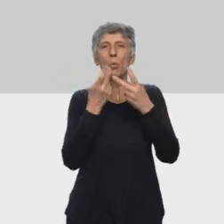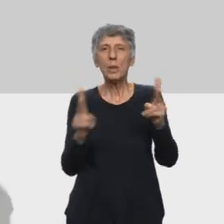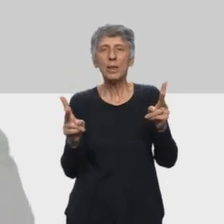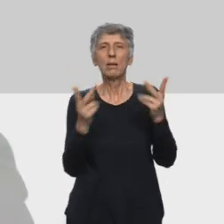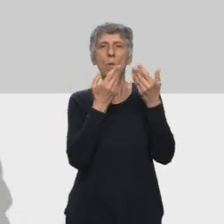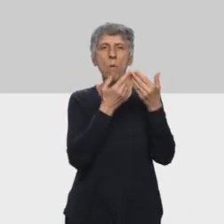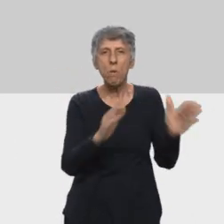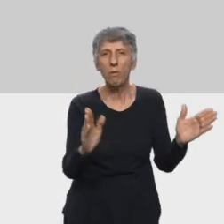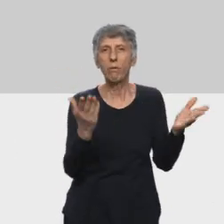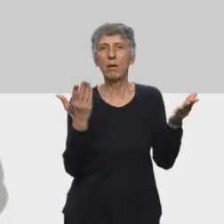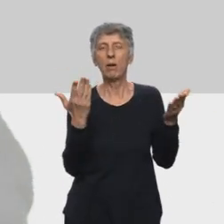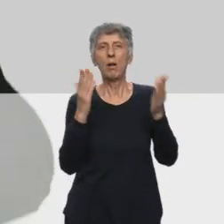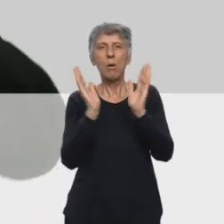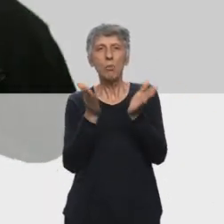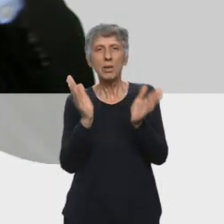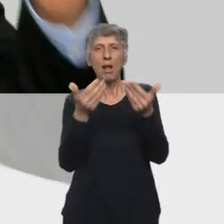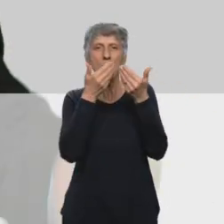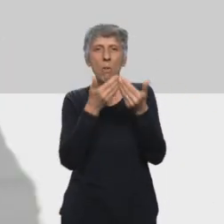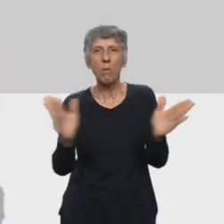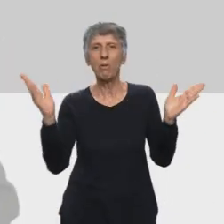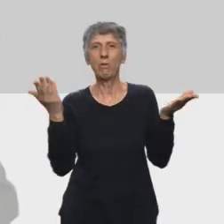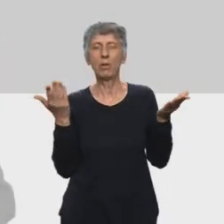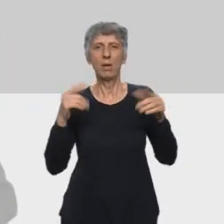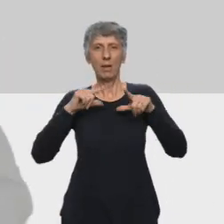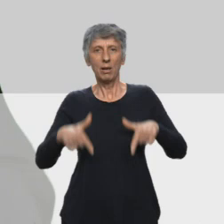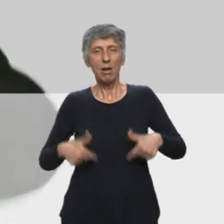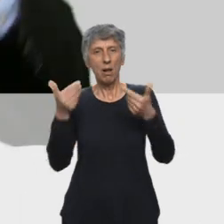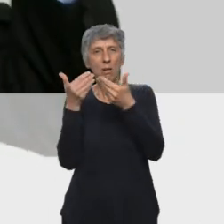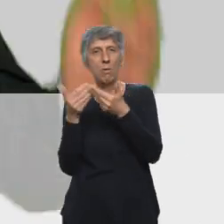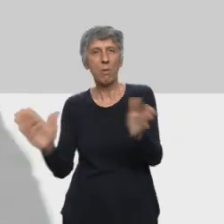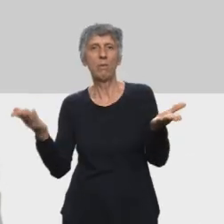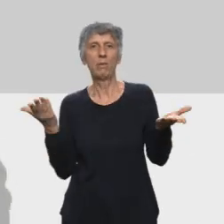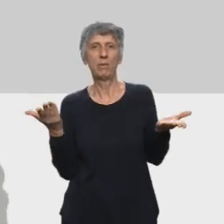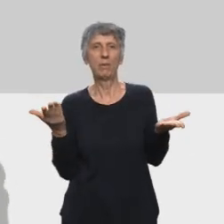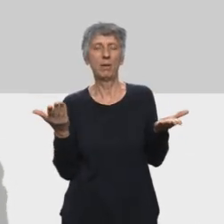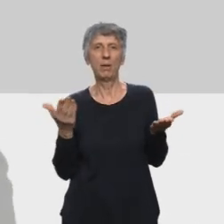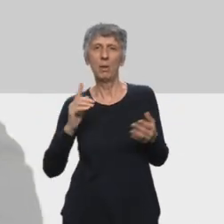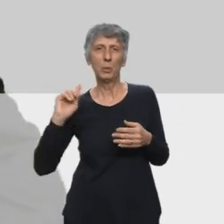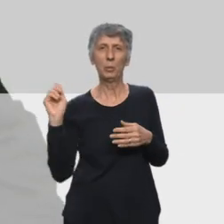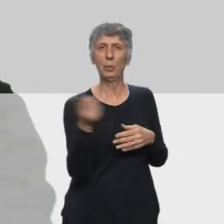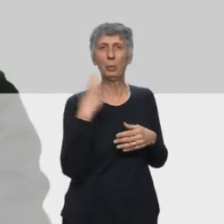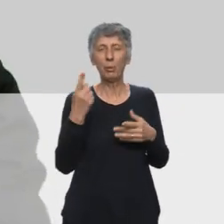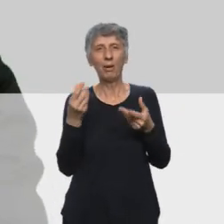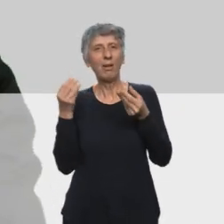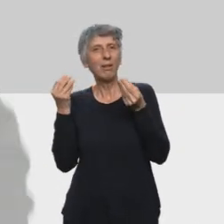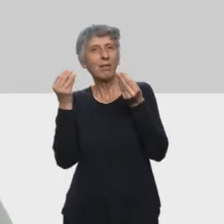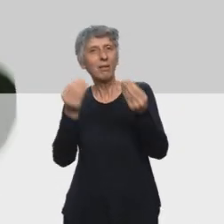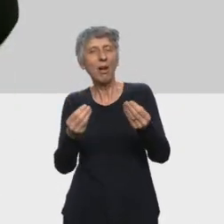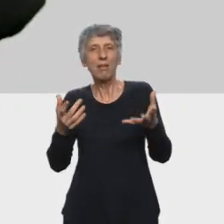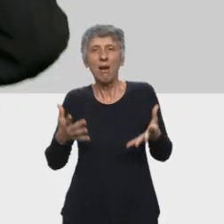services publics, les hôpitaux, les écoles, tout ce qui va